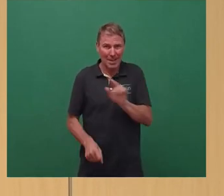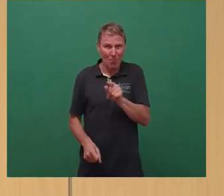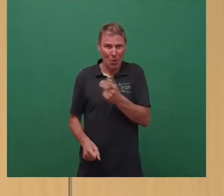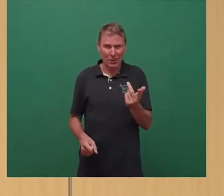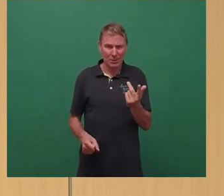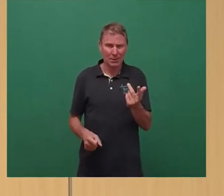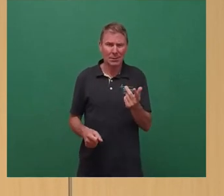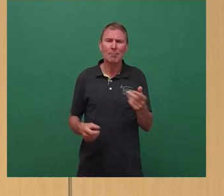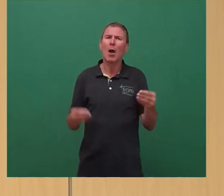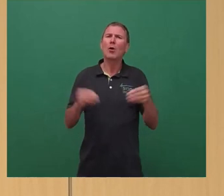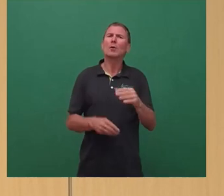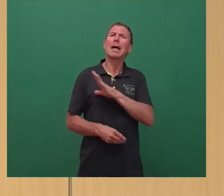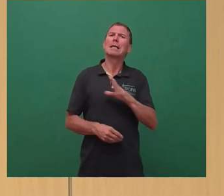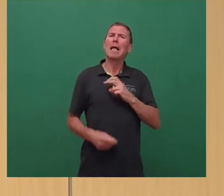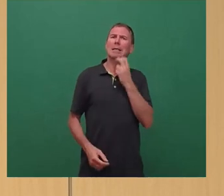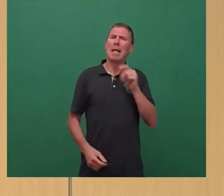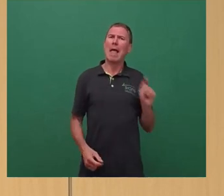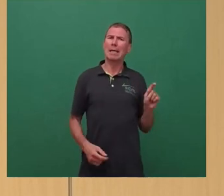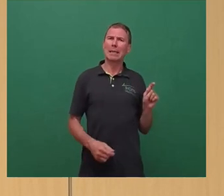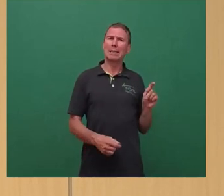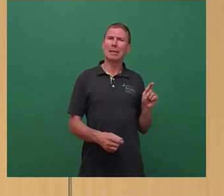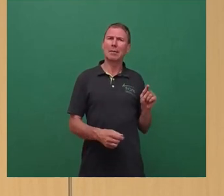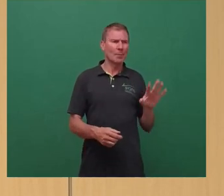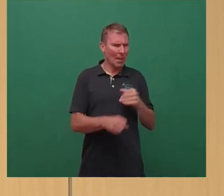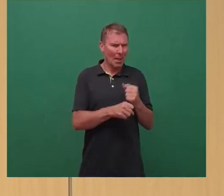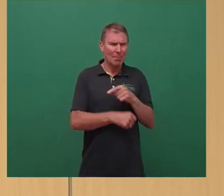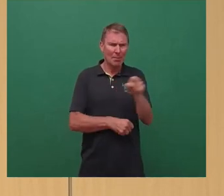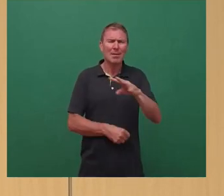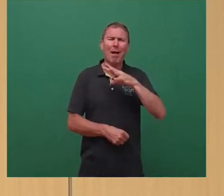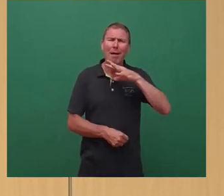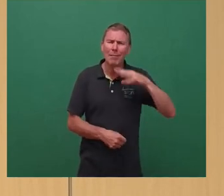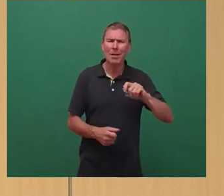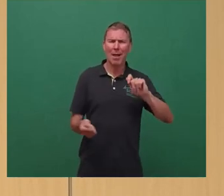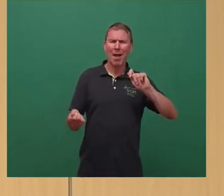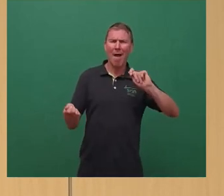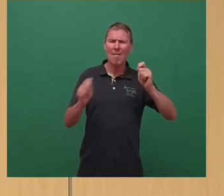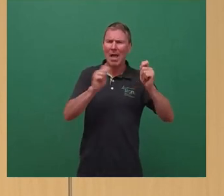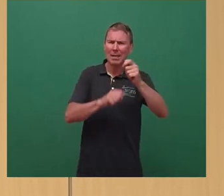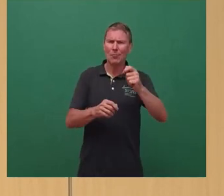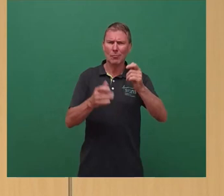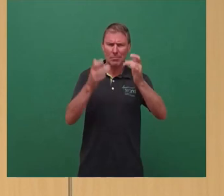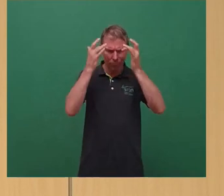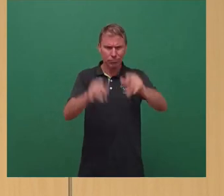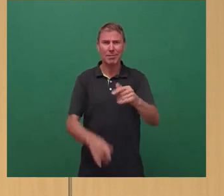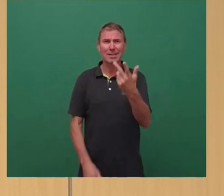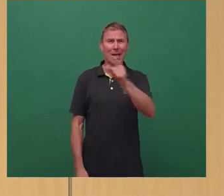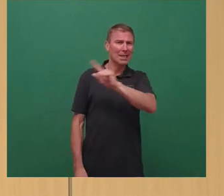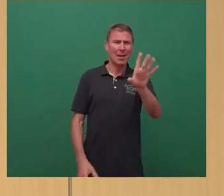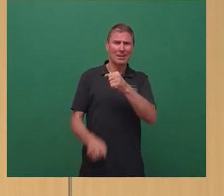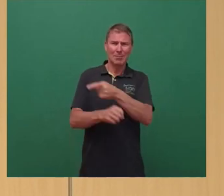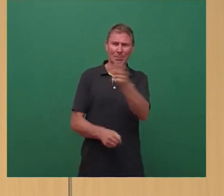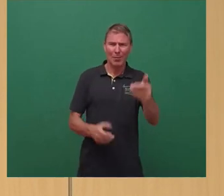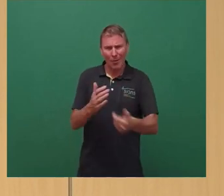der Sachsen Energie unseren Mitarbeitern viel, viel Veränderungsprozesse zugemutet. 3.000 Mitarbeiter haben einen neuen